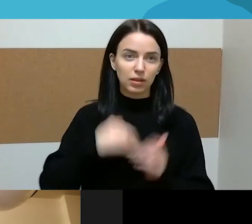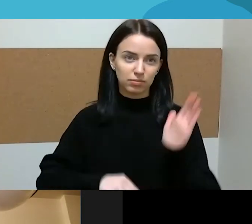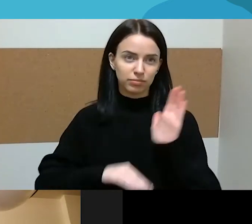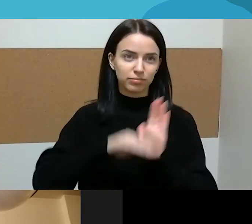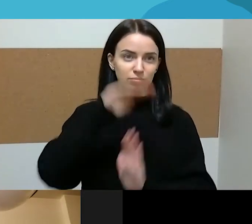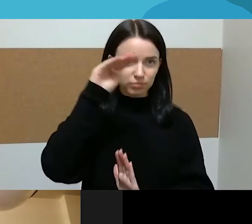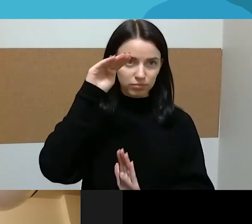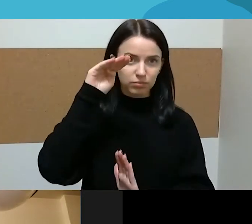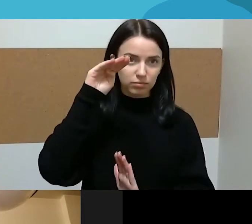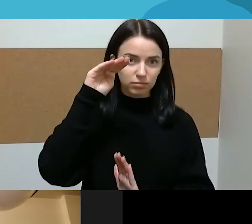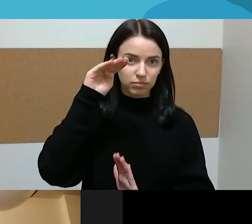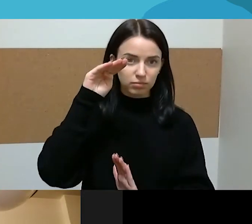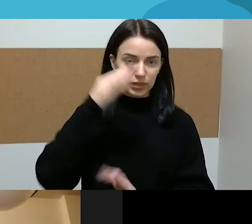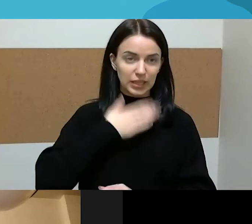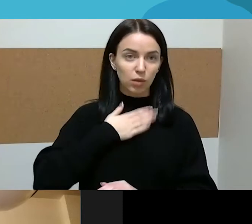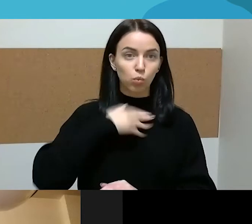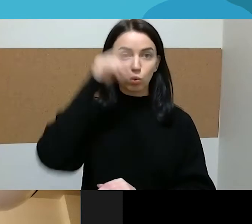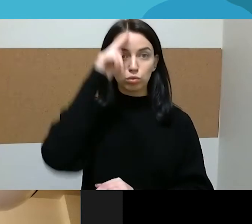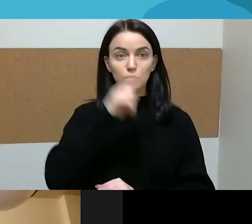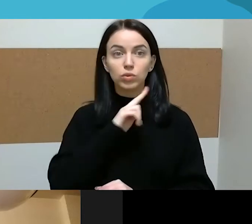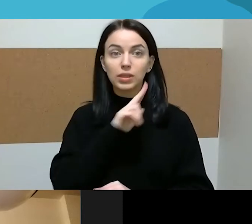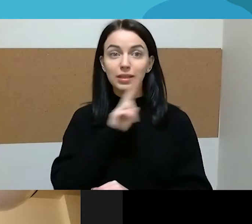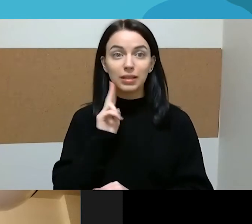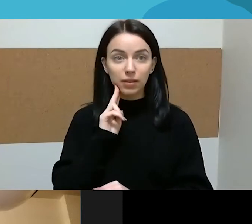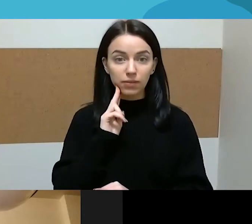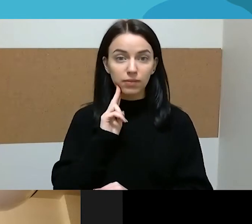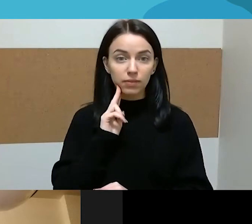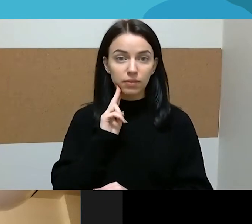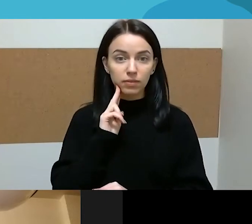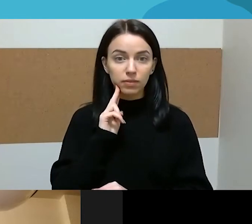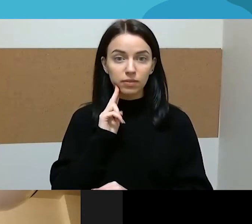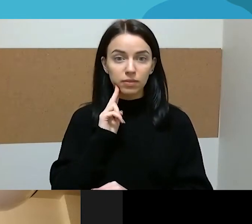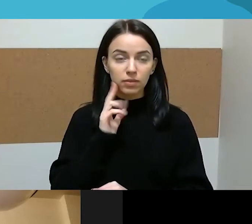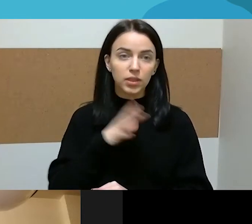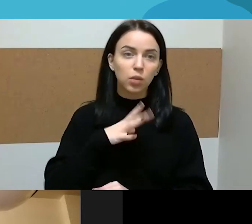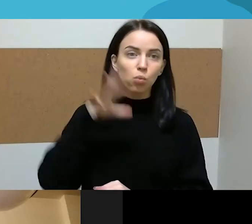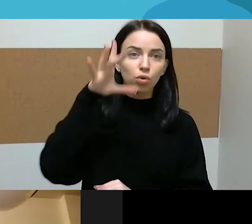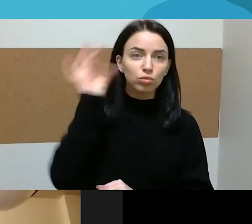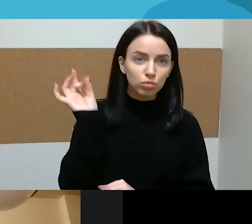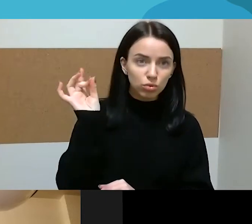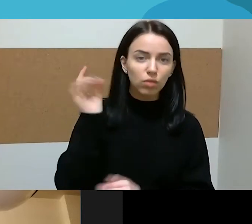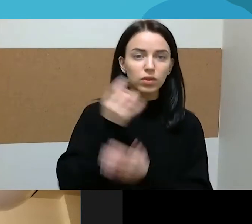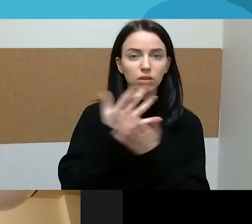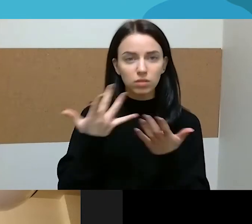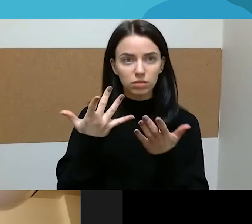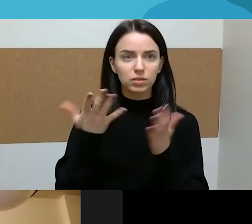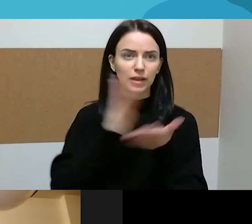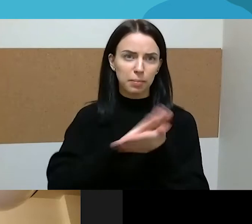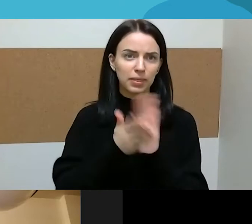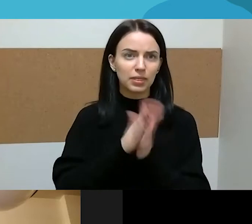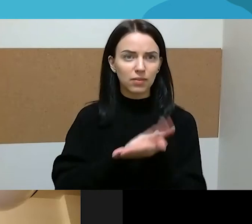turbūtos, sakysim, tėvų brandžių vienoje valstybėje, tėvų sąjungai, kur buvo vienas kultas, santvarka visai kita,